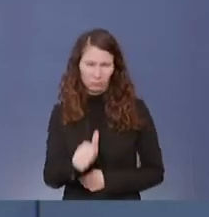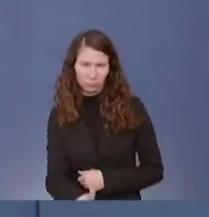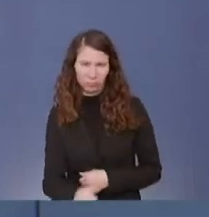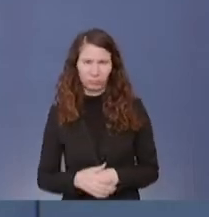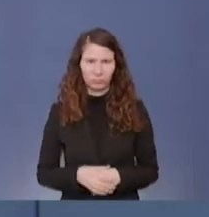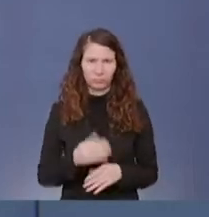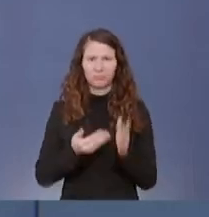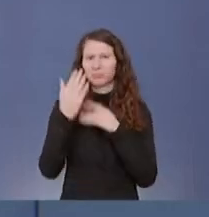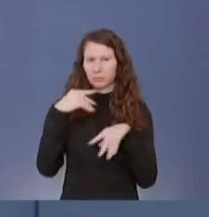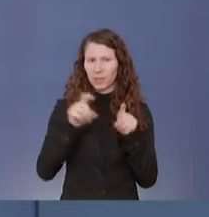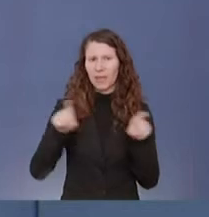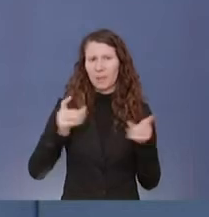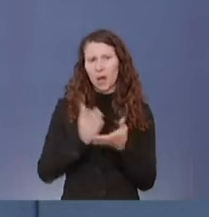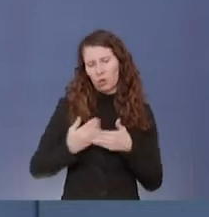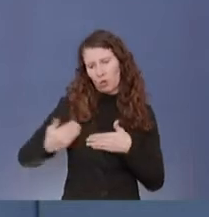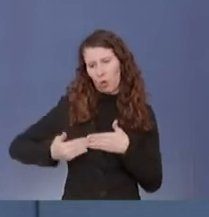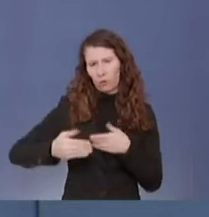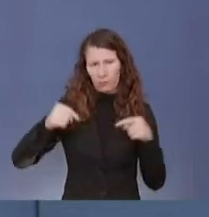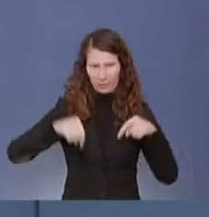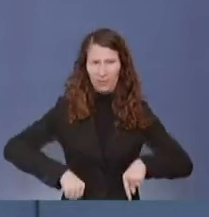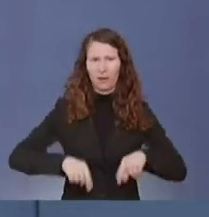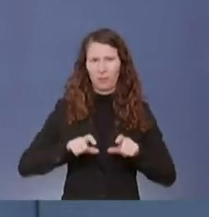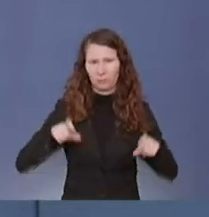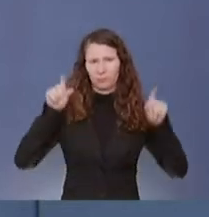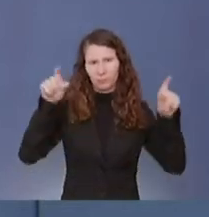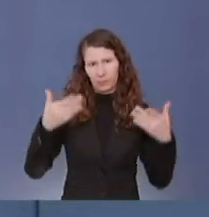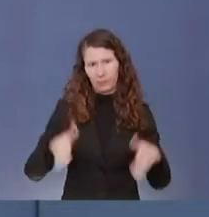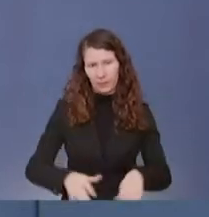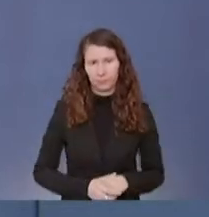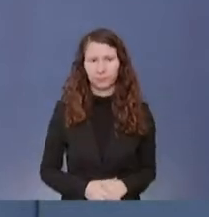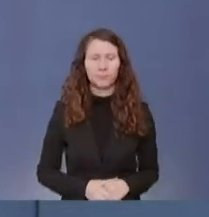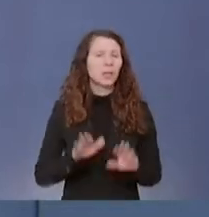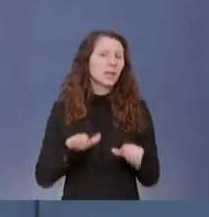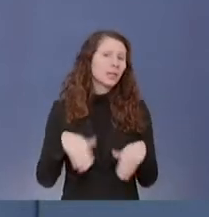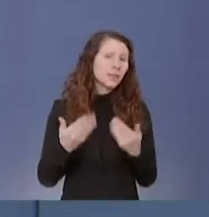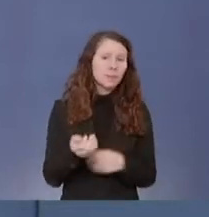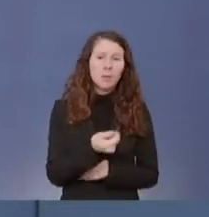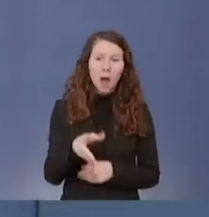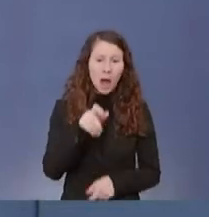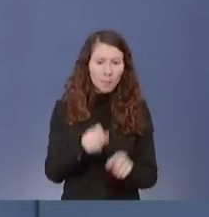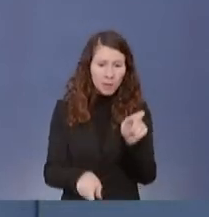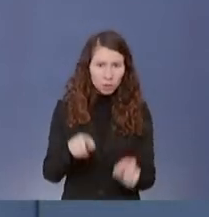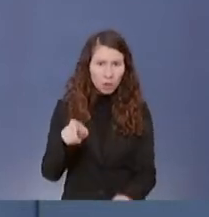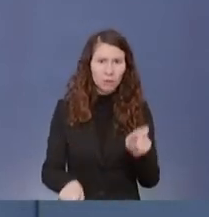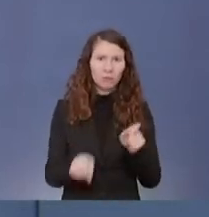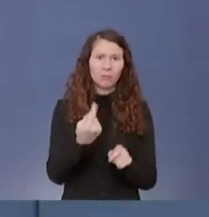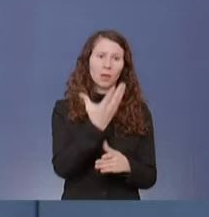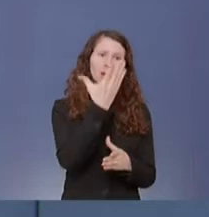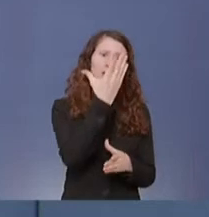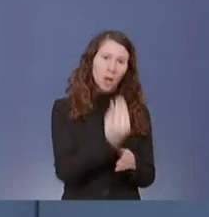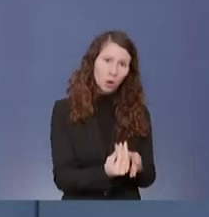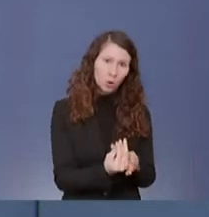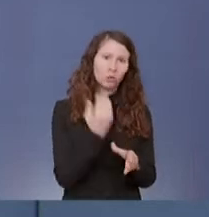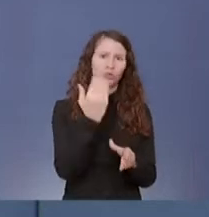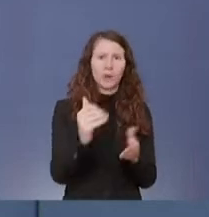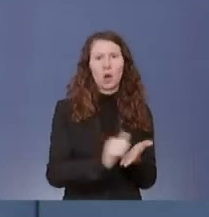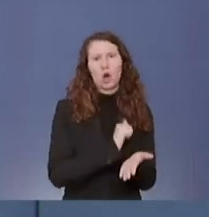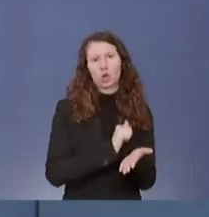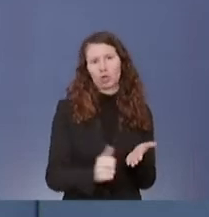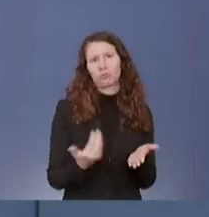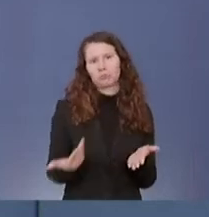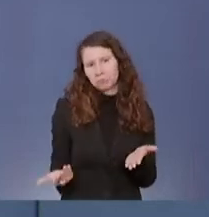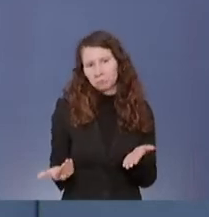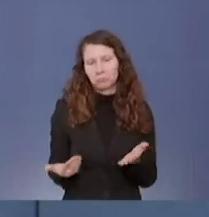mehrfach. Es gibt ein paar Menschen, die die App dann wieder deinstallieren. Das muss man